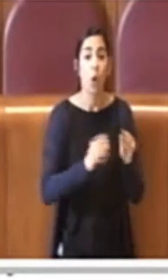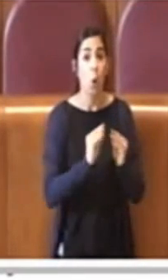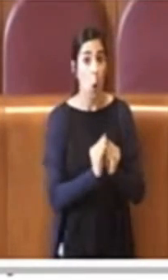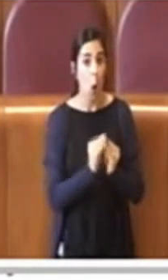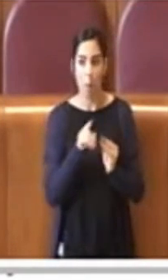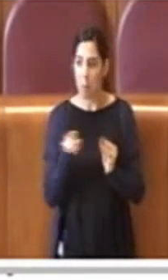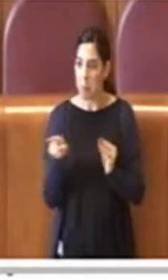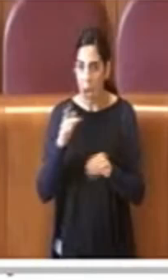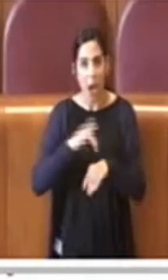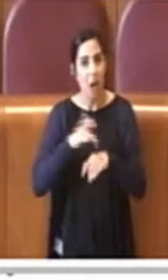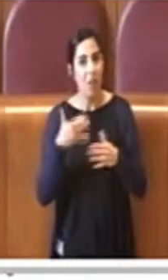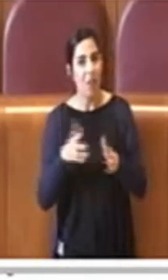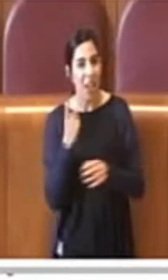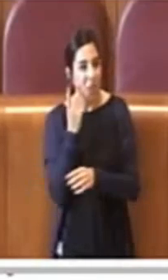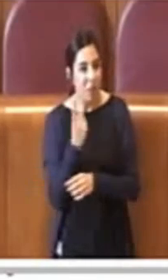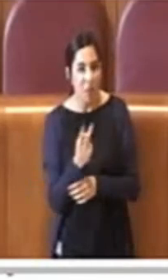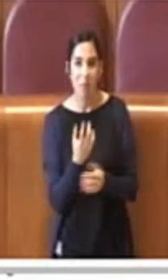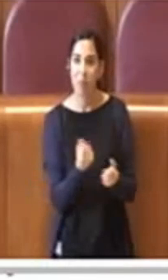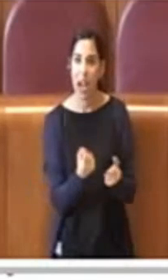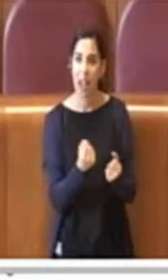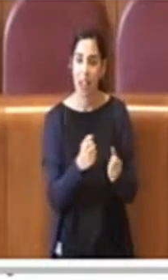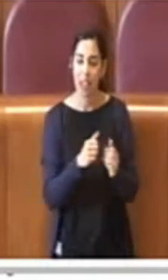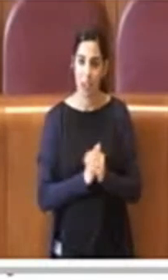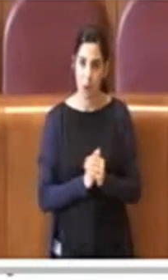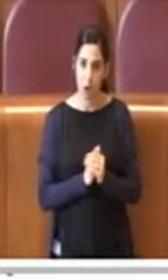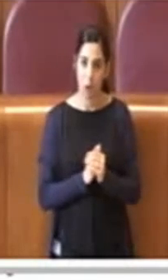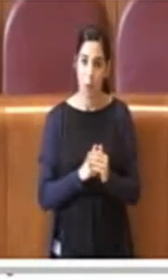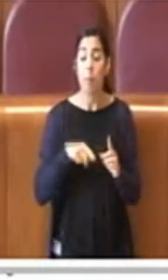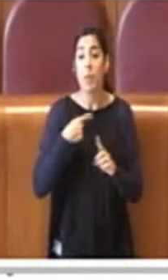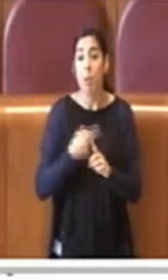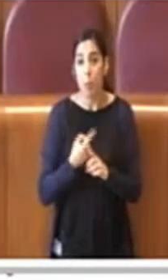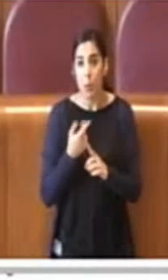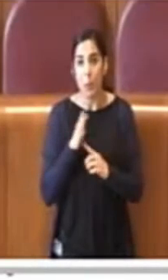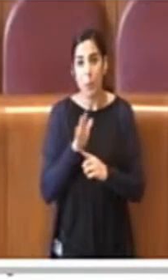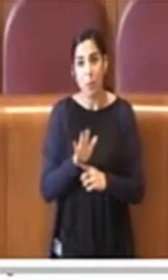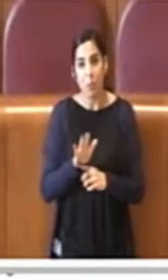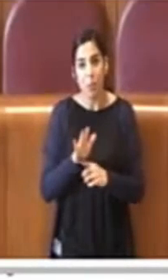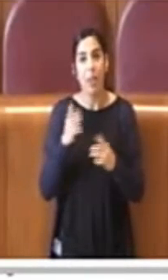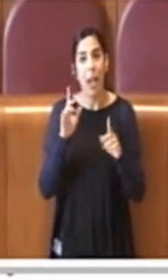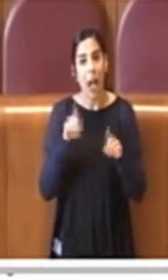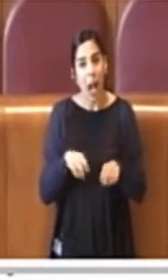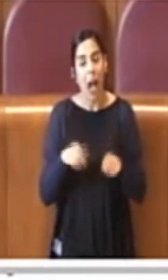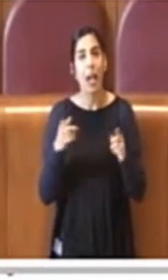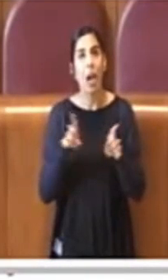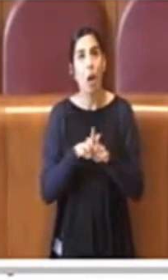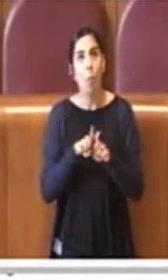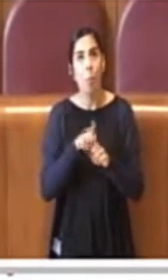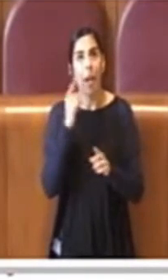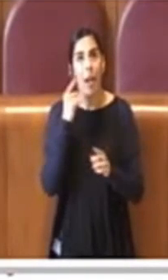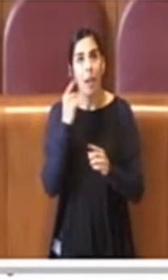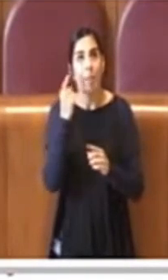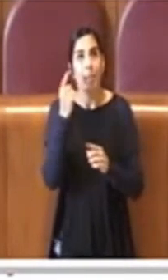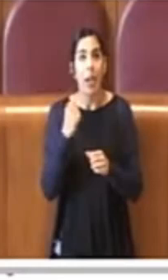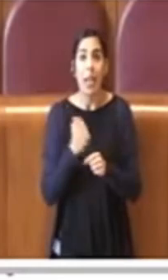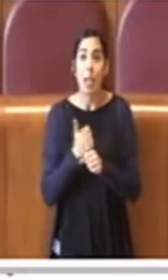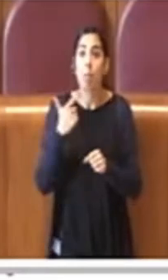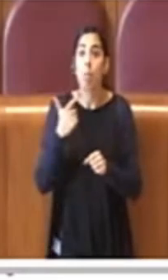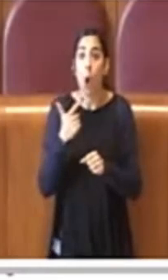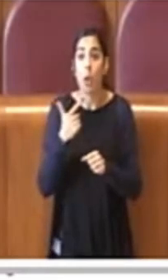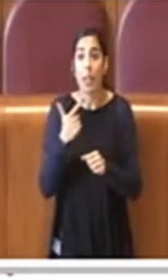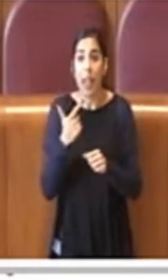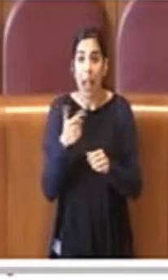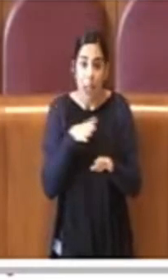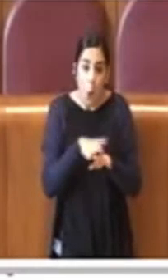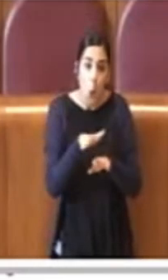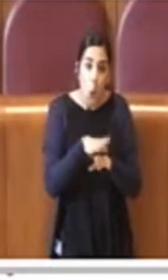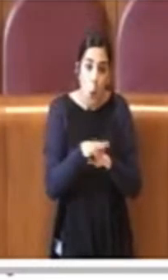come anche è possibile ed è necessario attivare tutta una serie di norme igieniche